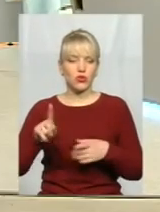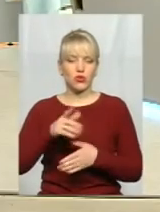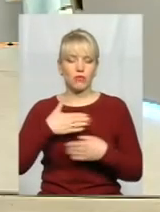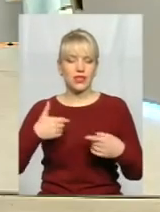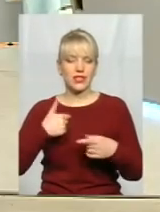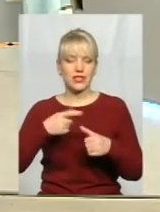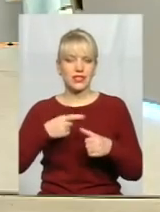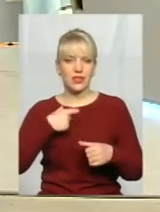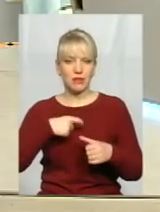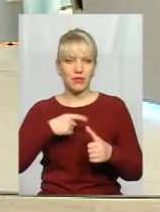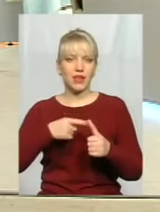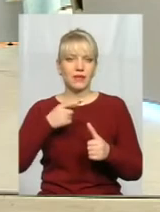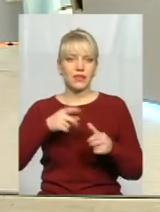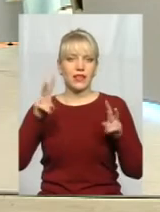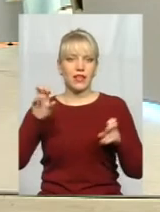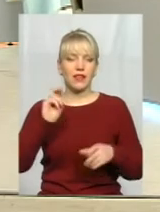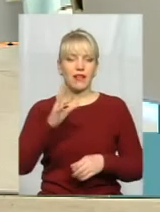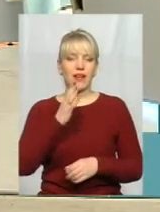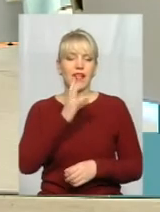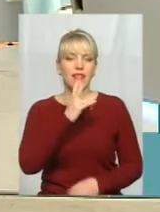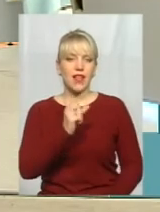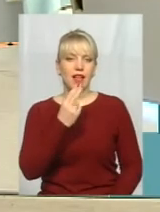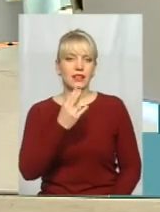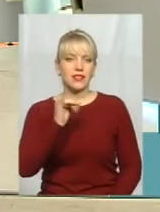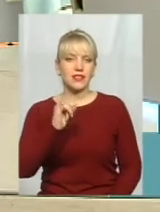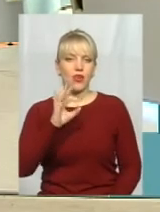як націоналісти і як національна держава.